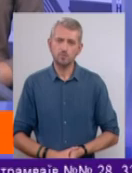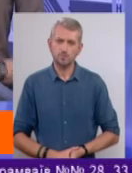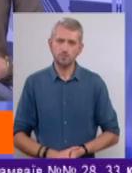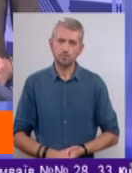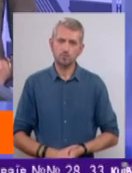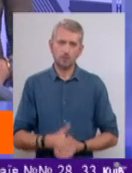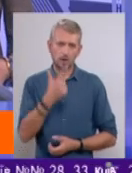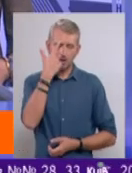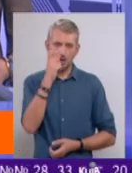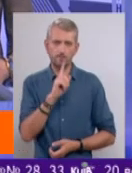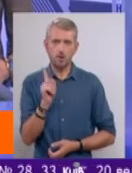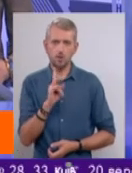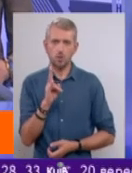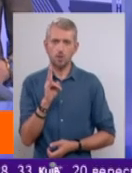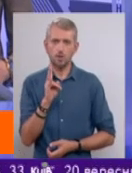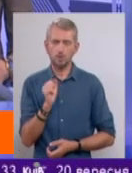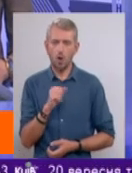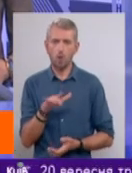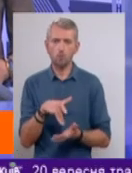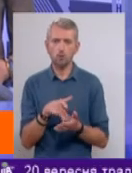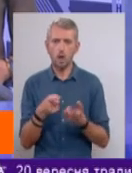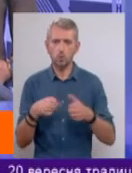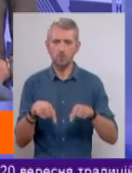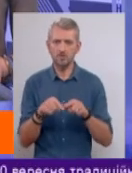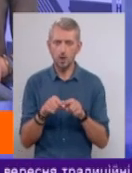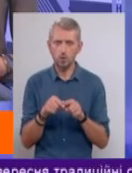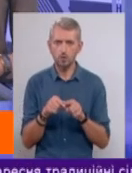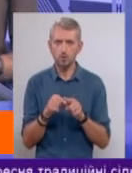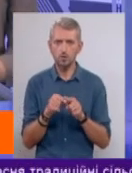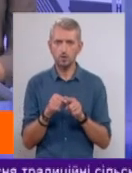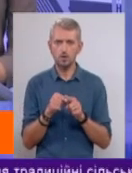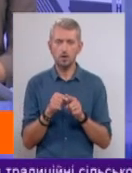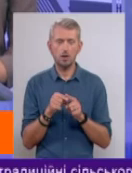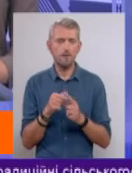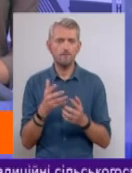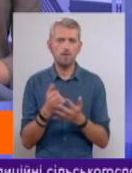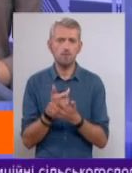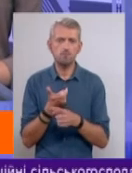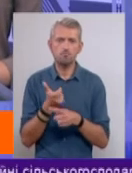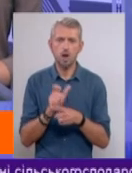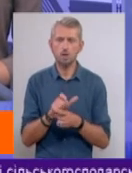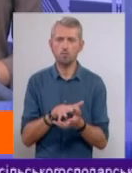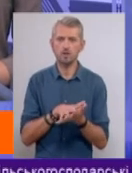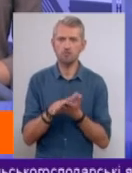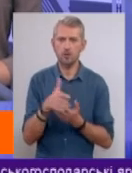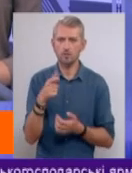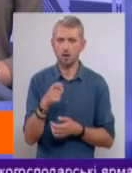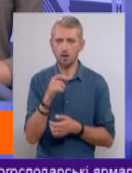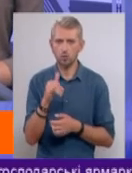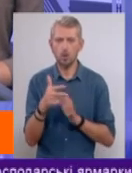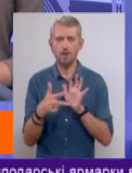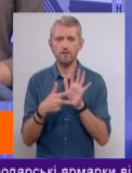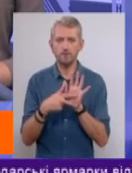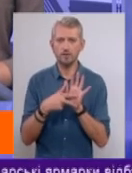що на кумуляльну сферу виходить максимум, витрачається газу 8